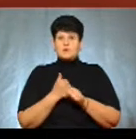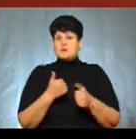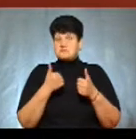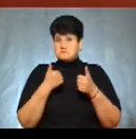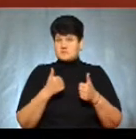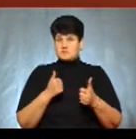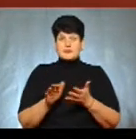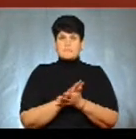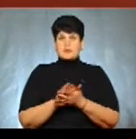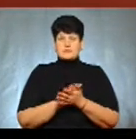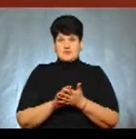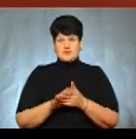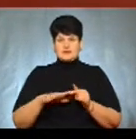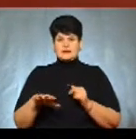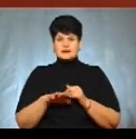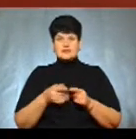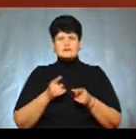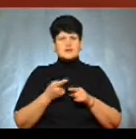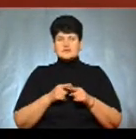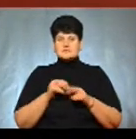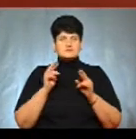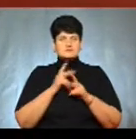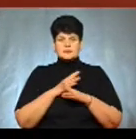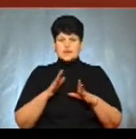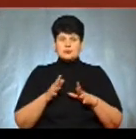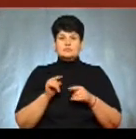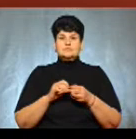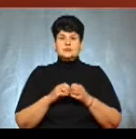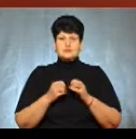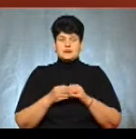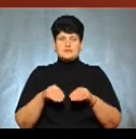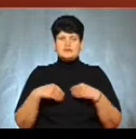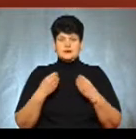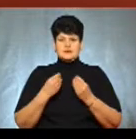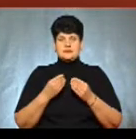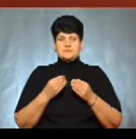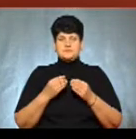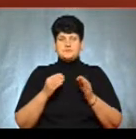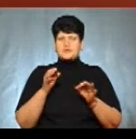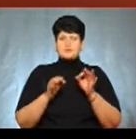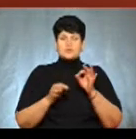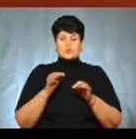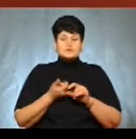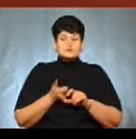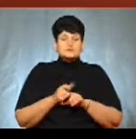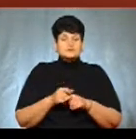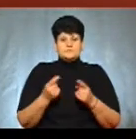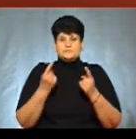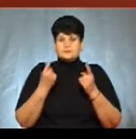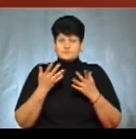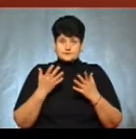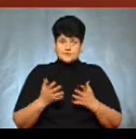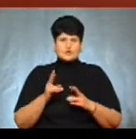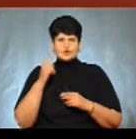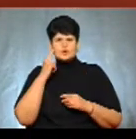вони приберуть територію. Насправді це не так, тому що збитки завдані навколишньому середовищі, вони вражаючі. Ніхто з